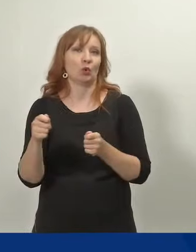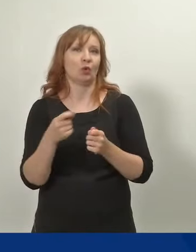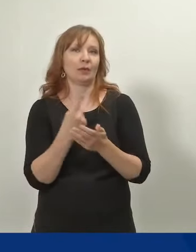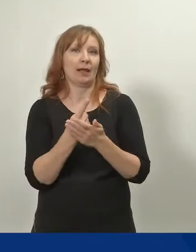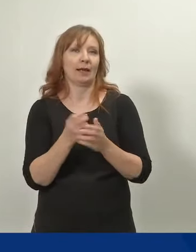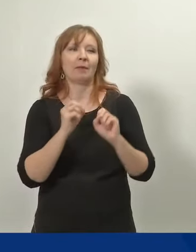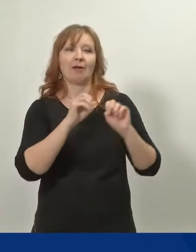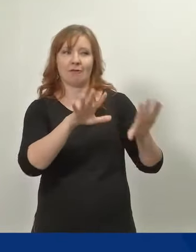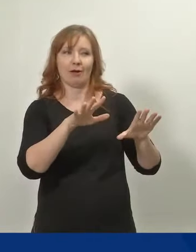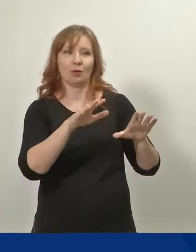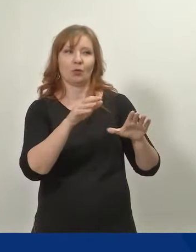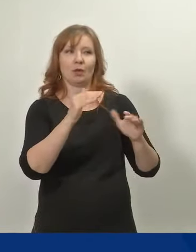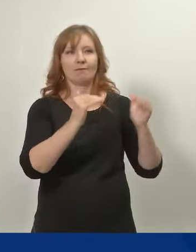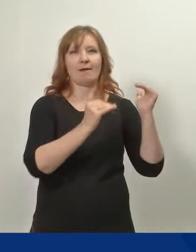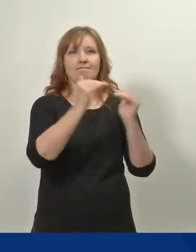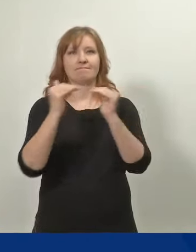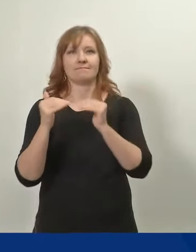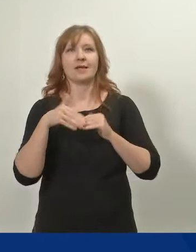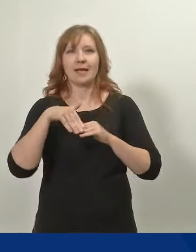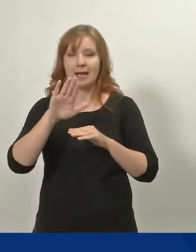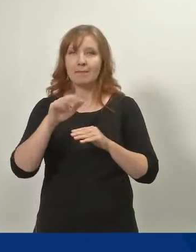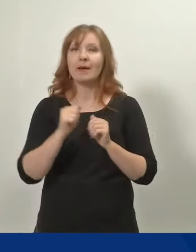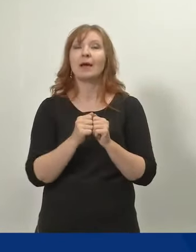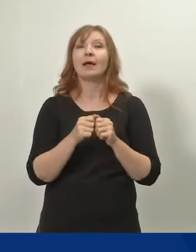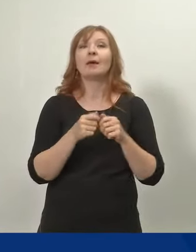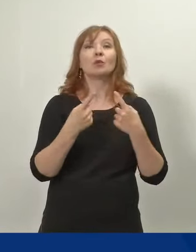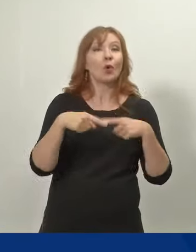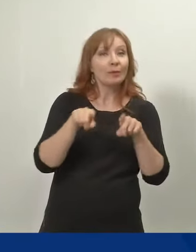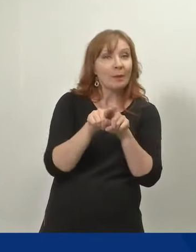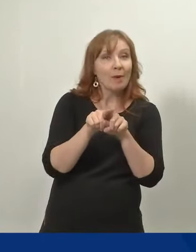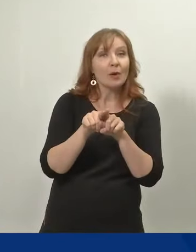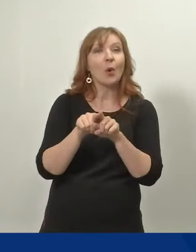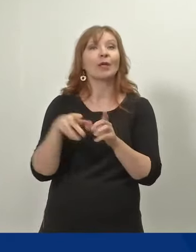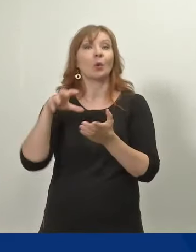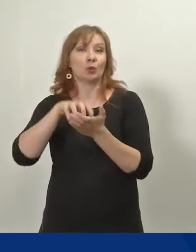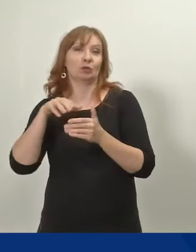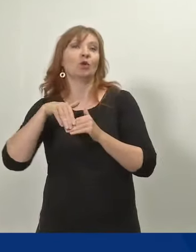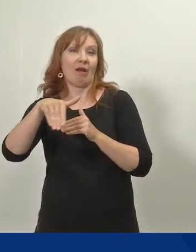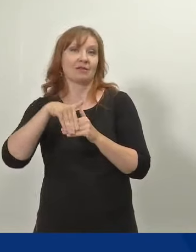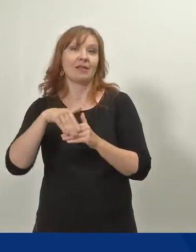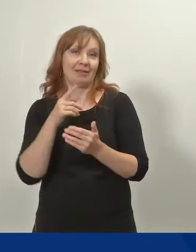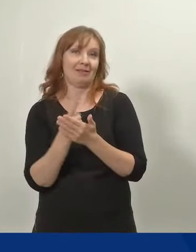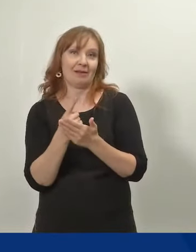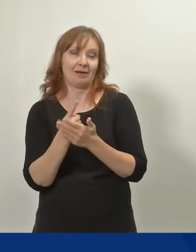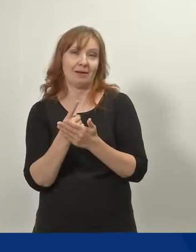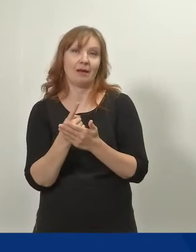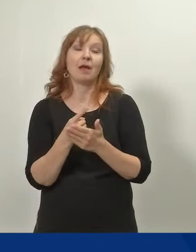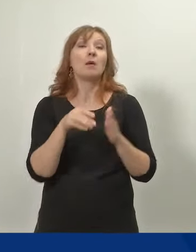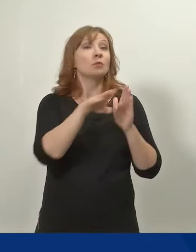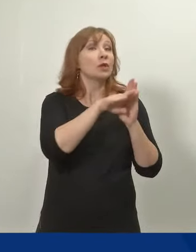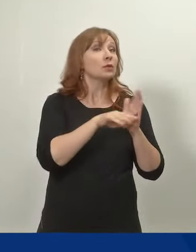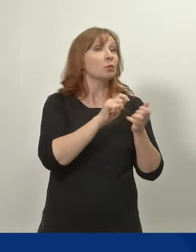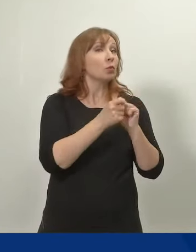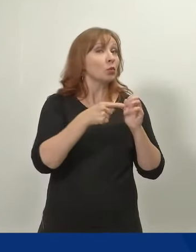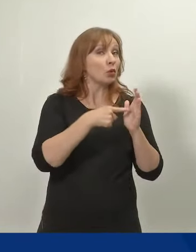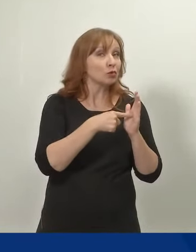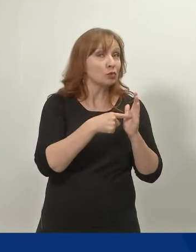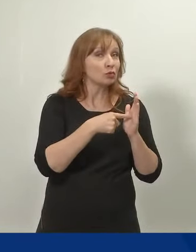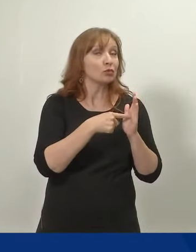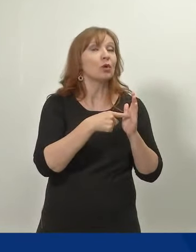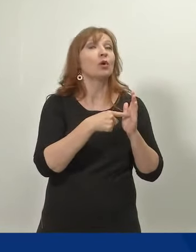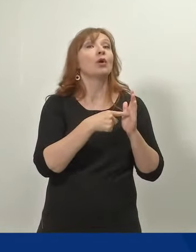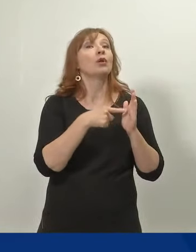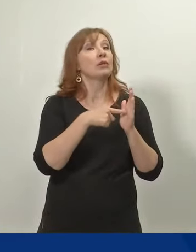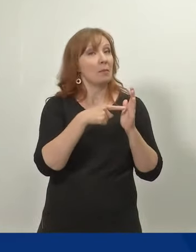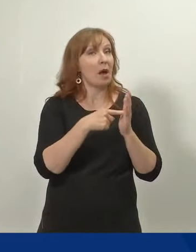toimenpanosta ja myös tämmöistä yleisistä yhteiskunnallisista asenteista. Mutta mä uskon myös, että tällä lainsäädäntömuutoksella myös osaltaan